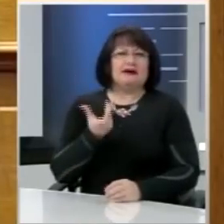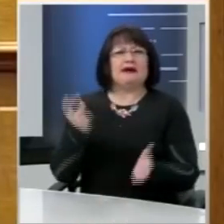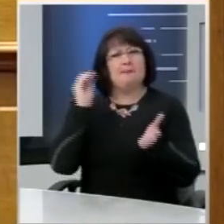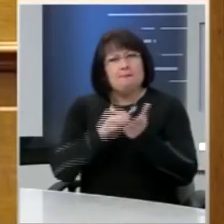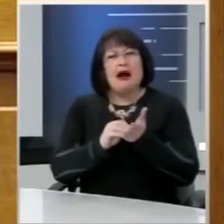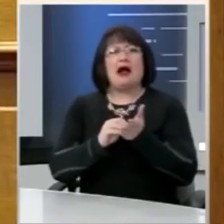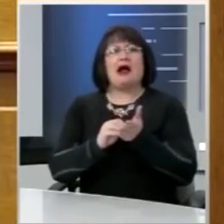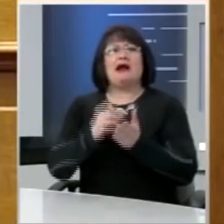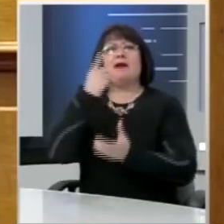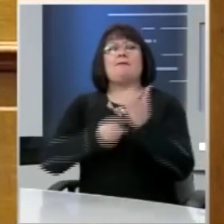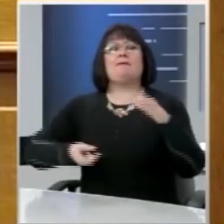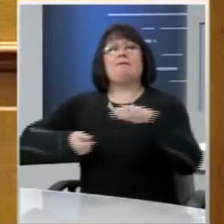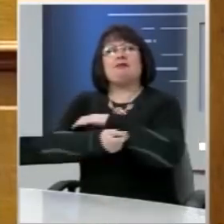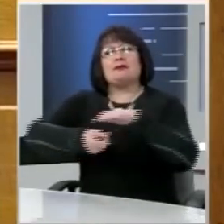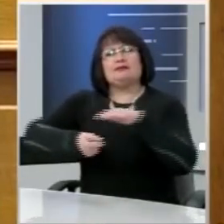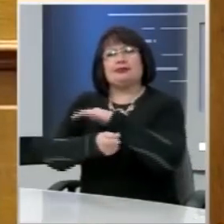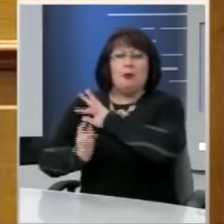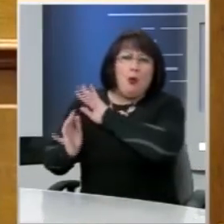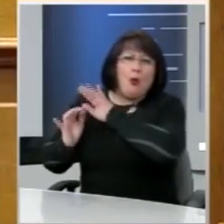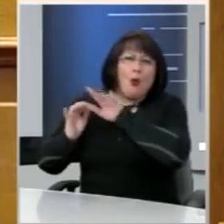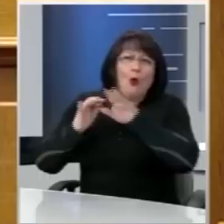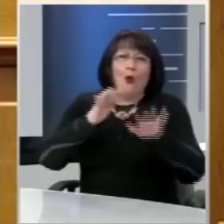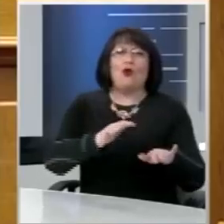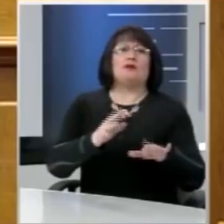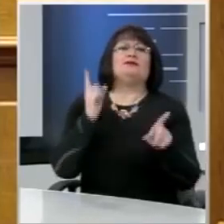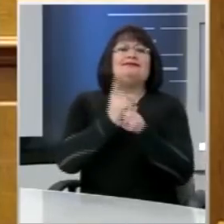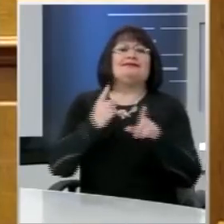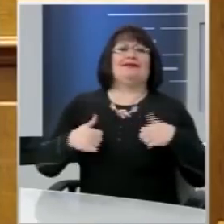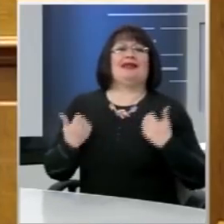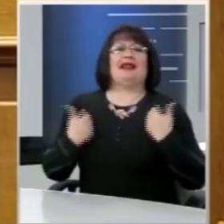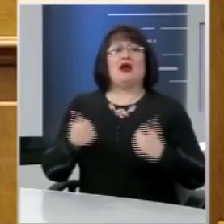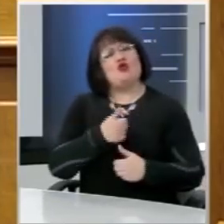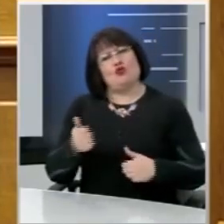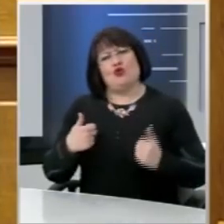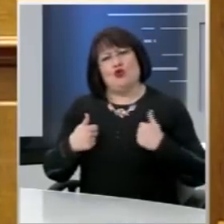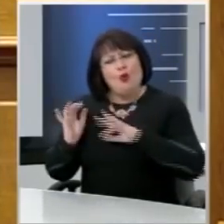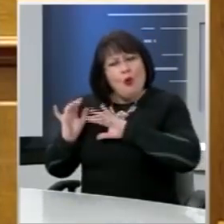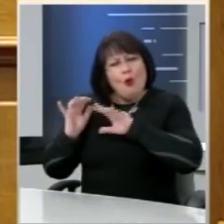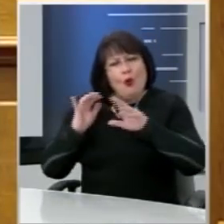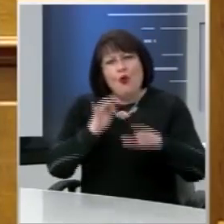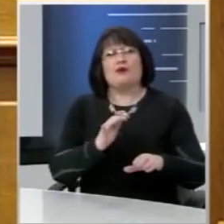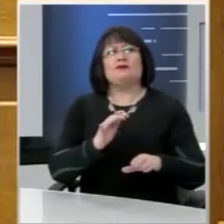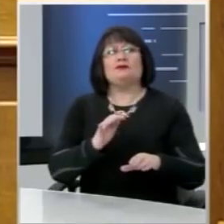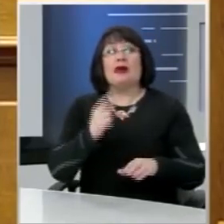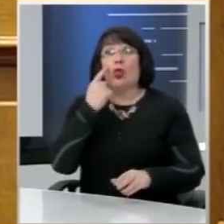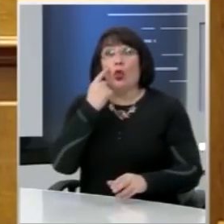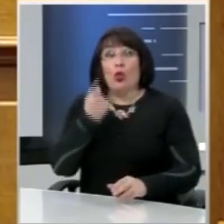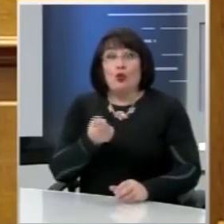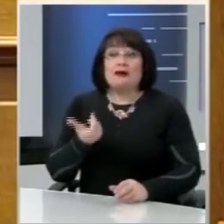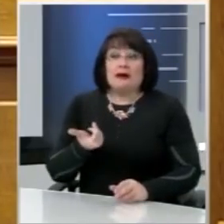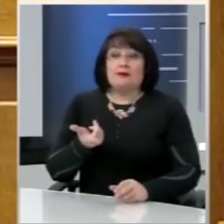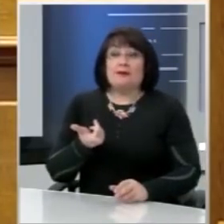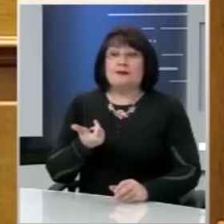νέα κύματα μετανάστευσης, ιδιαίτερα νέων ανθρώπων και όχι μόνο έφεραν στο προσκήνιο